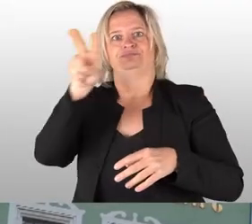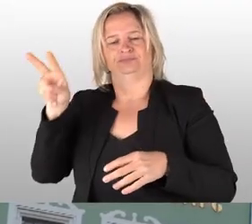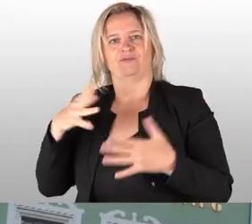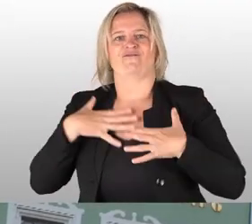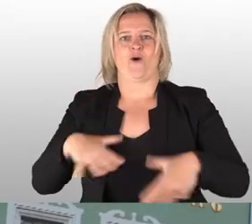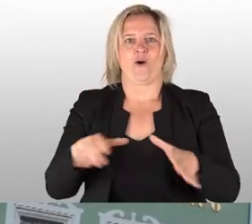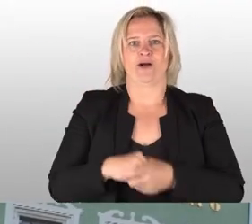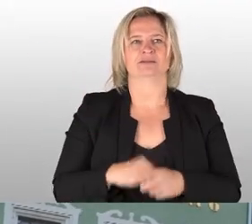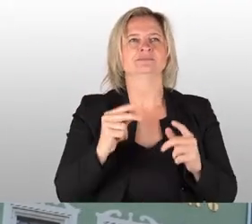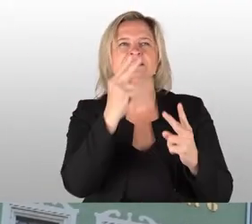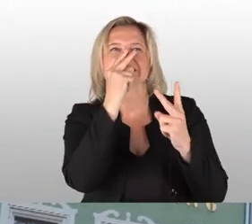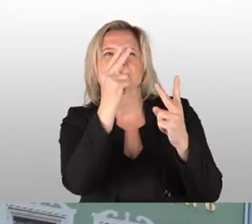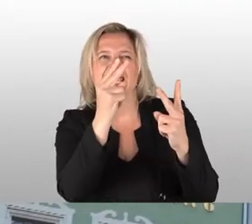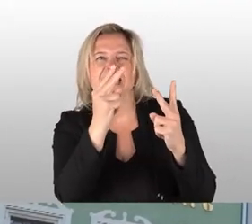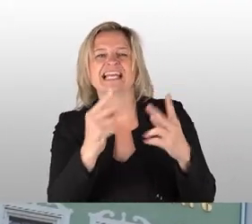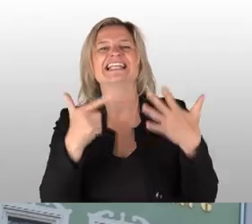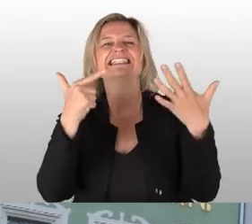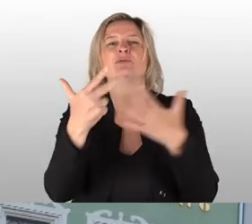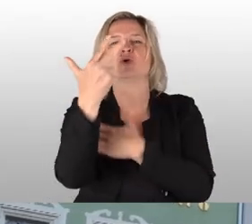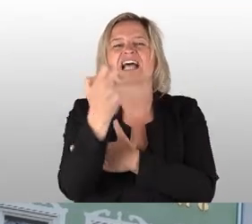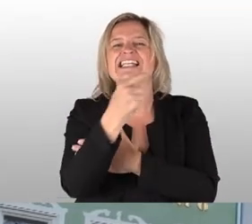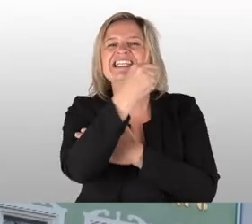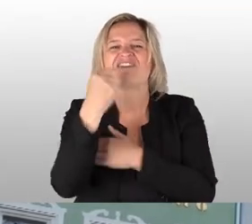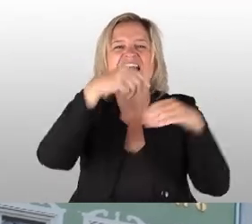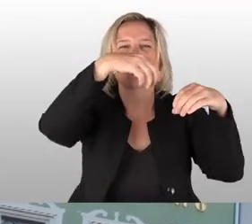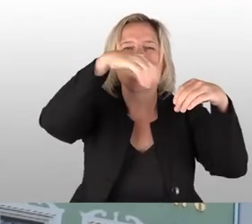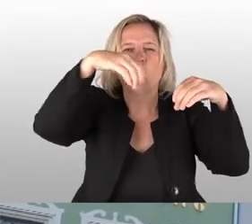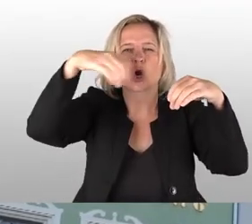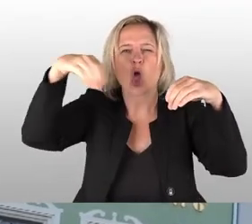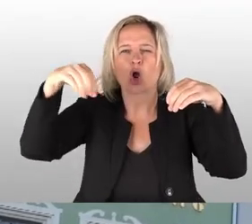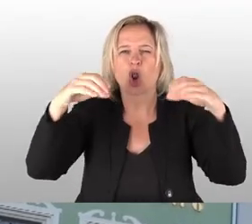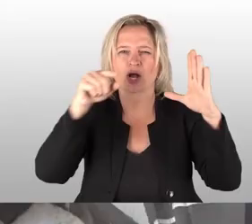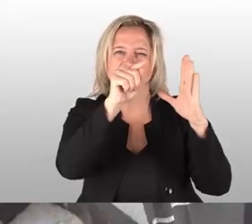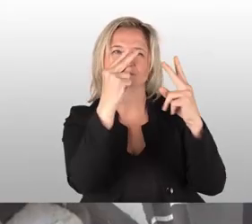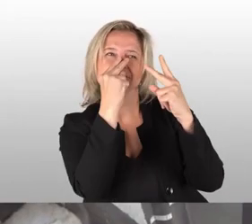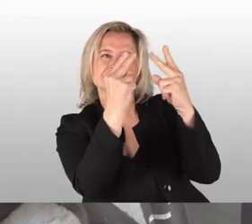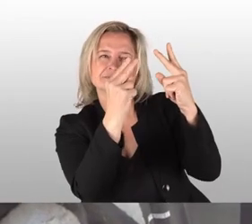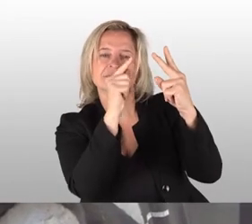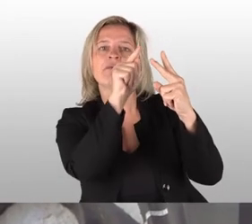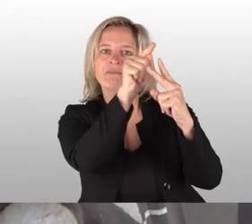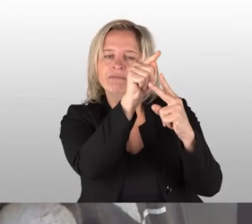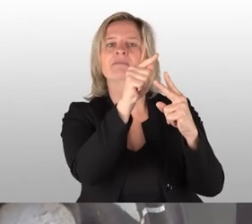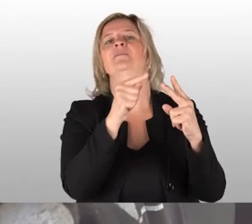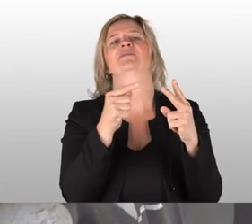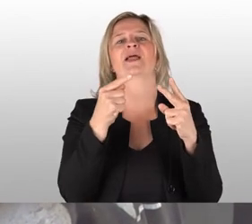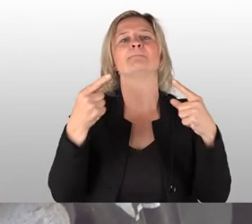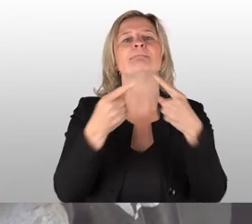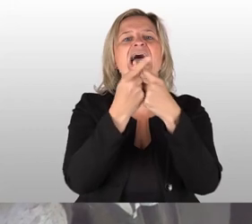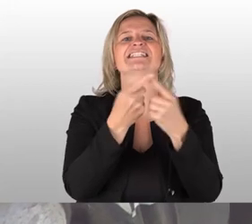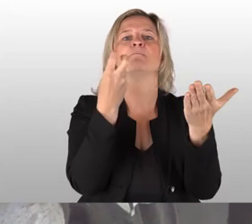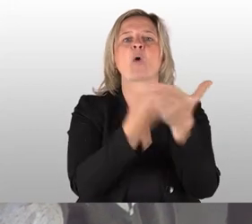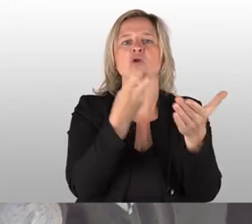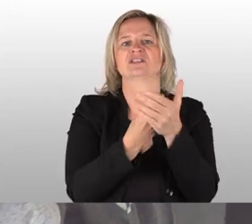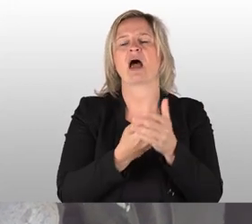beim genauen Hinschauen schon erkennen, da hängen 37 weiße Glocken im Glockenturm. Diese Glocken sind aus Meissner